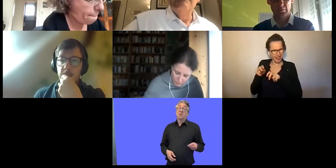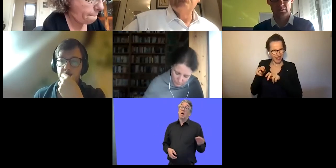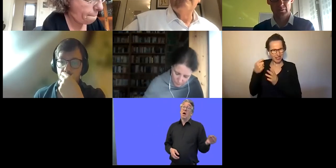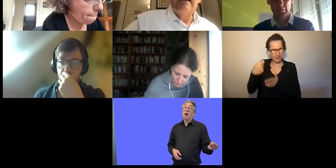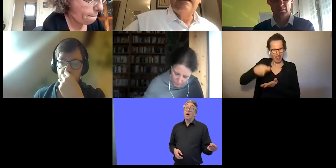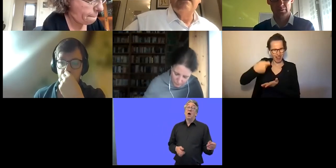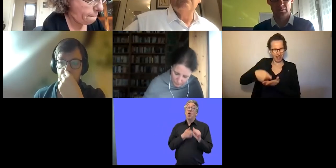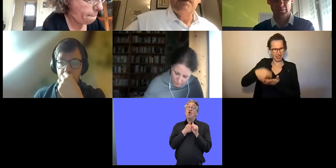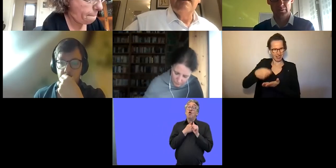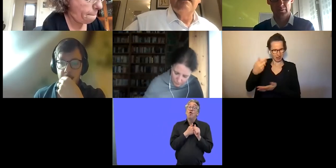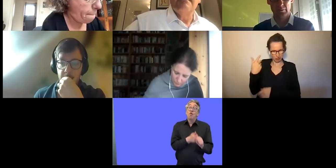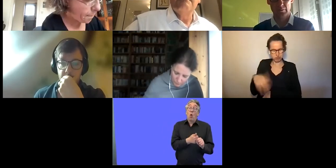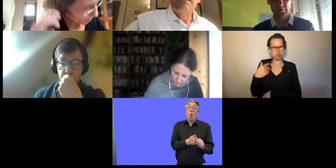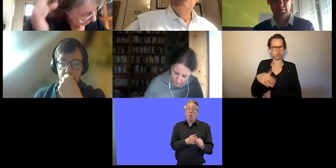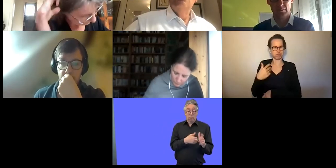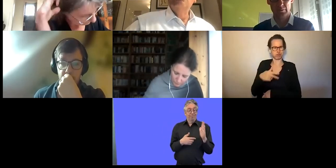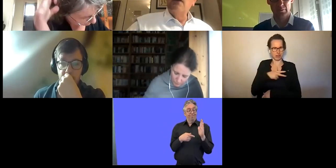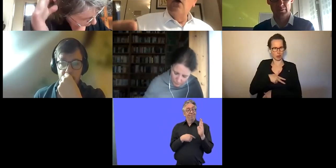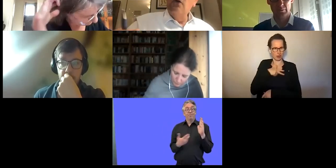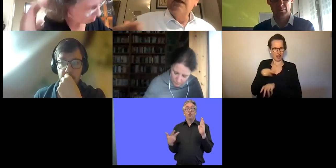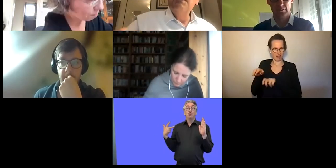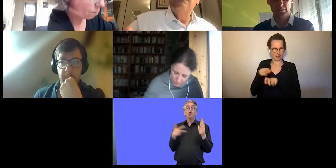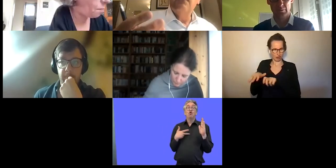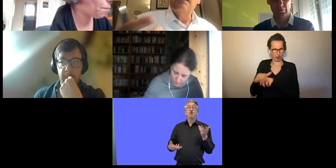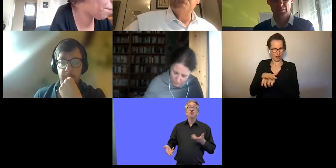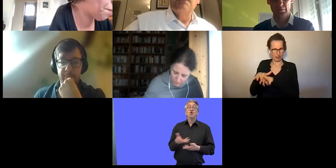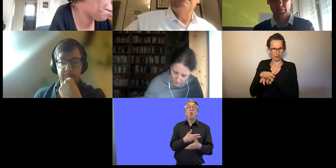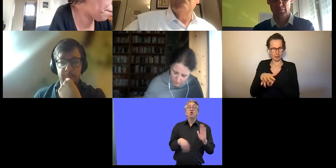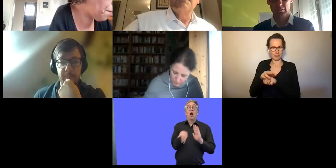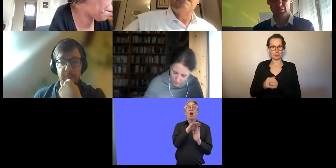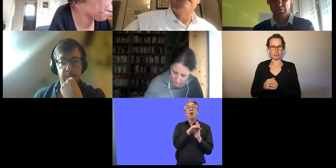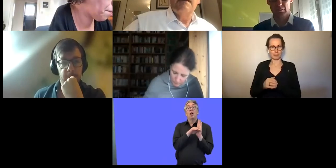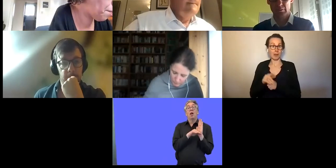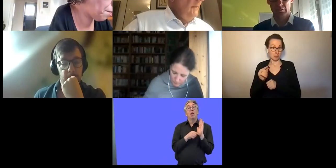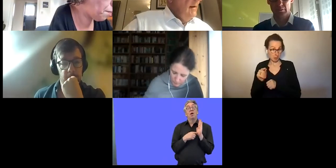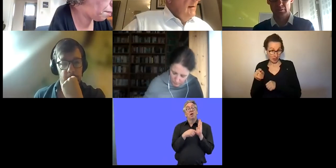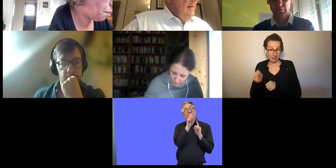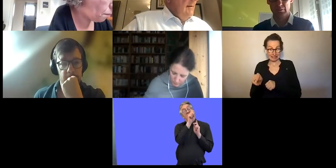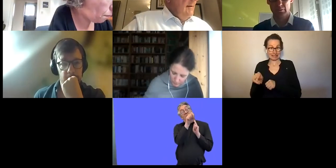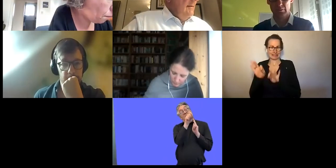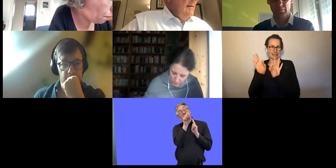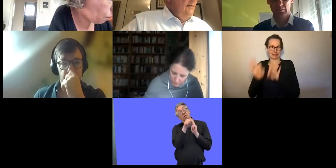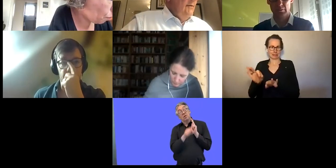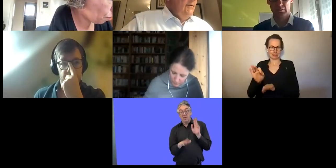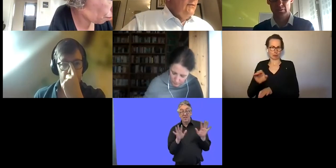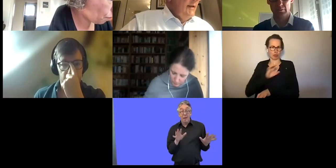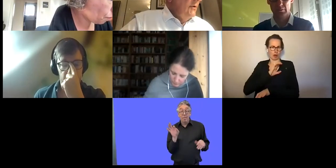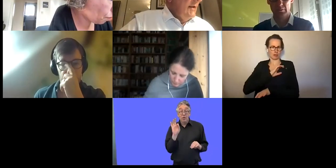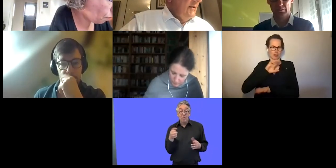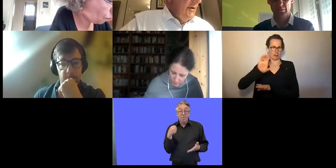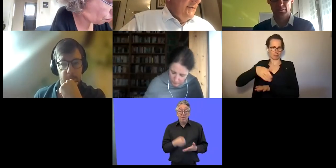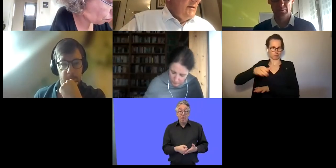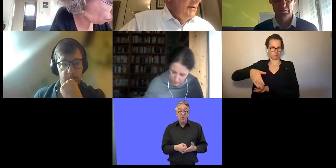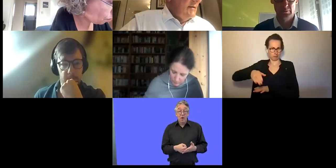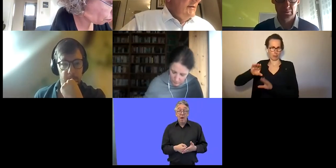sozialwirtschaftlichen Sektor bringen kann. Und auch damit für eine Beschäftigungseffekt. Und dann